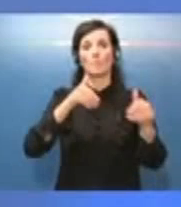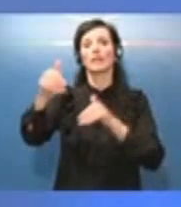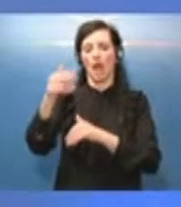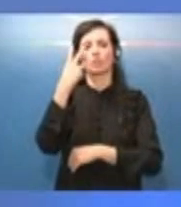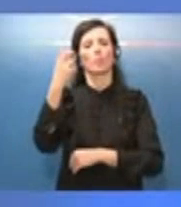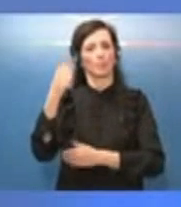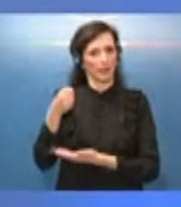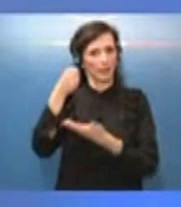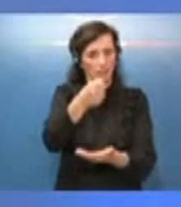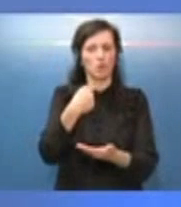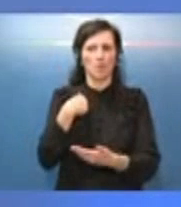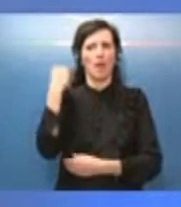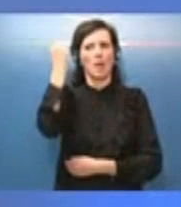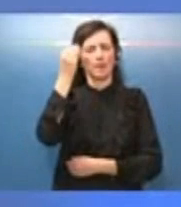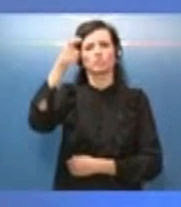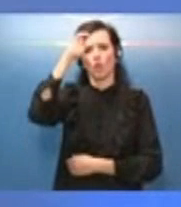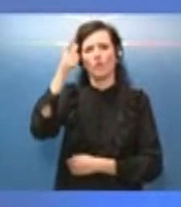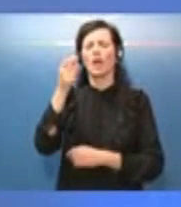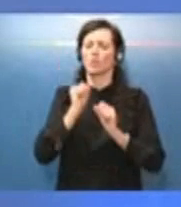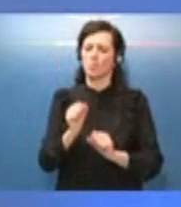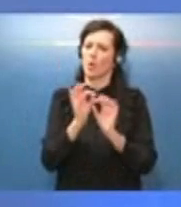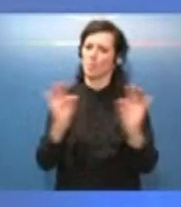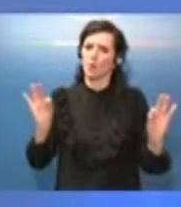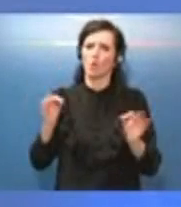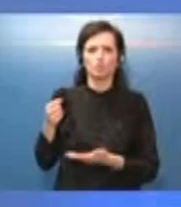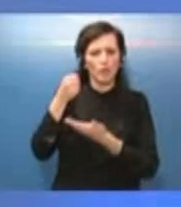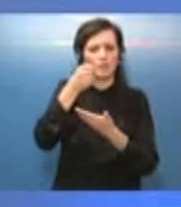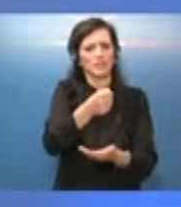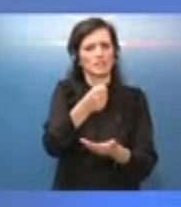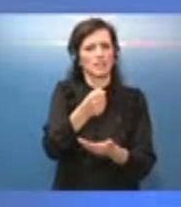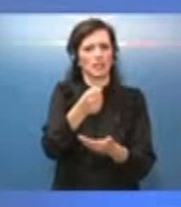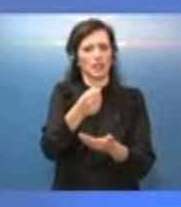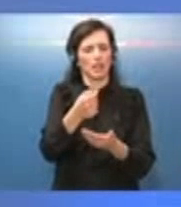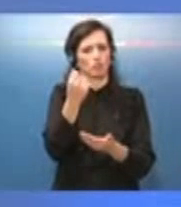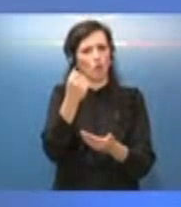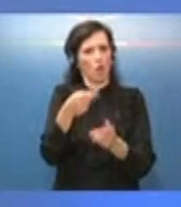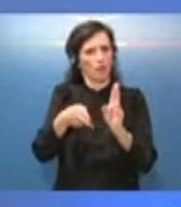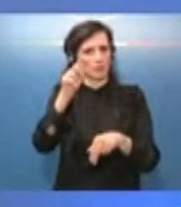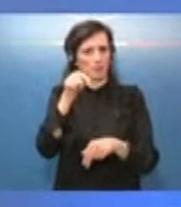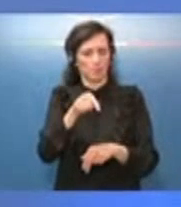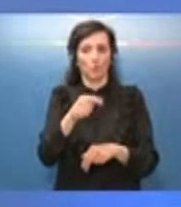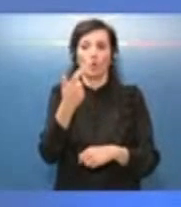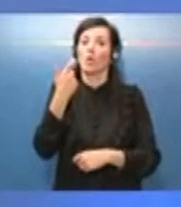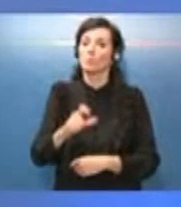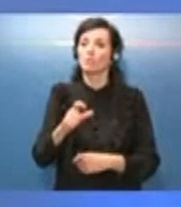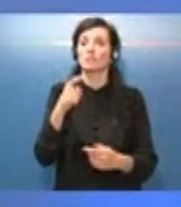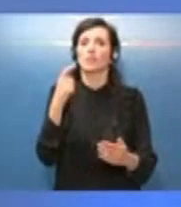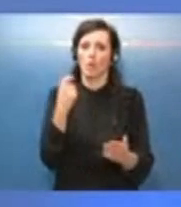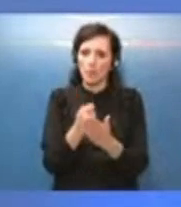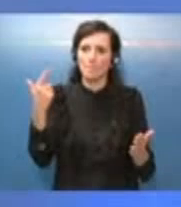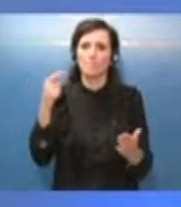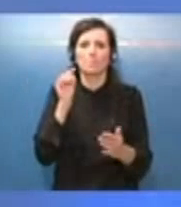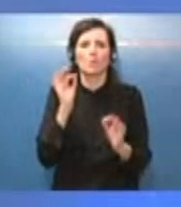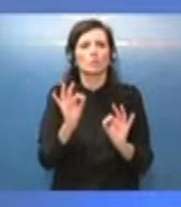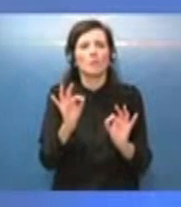che il Governo sia pronto ad investire anche di più su questo. Perché è essenziale anche